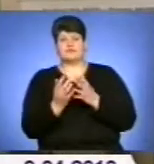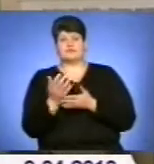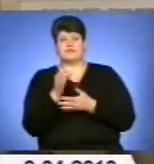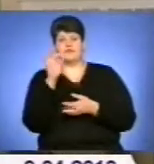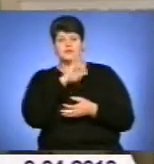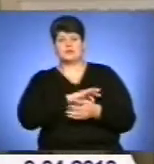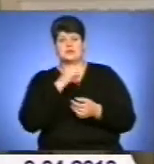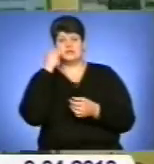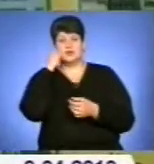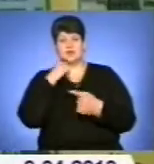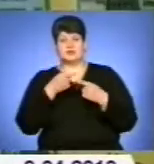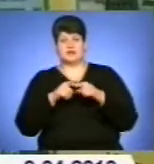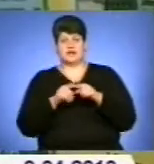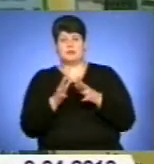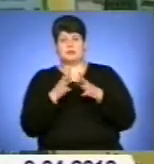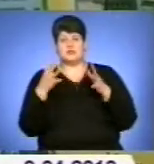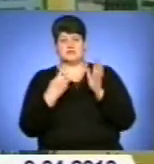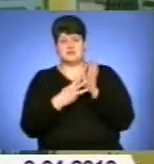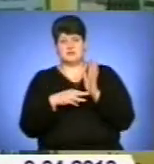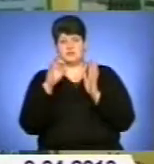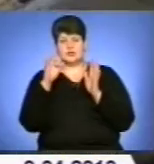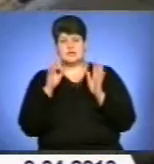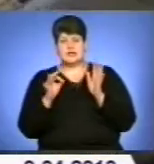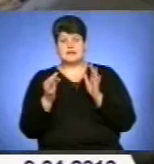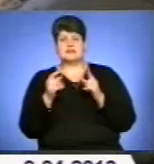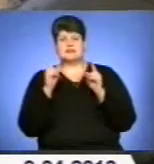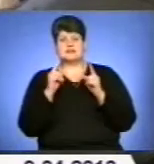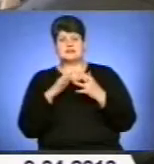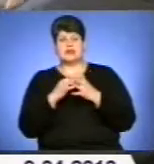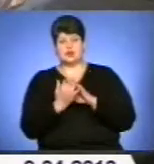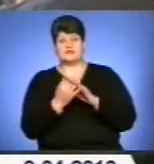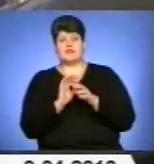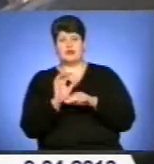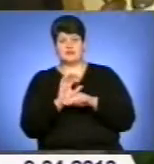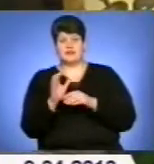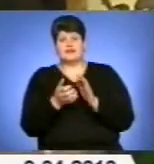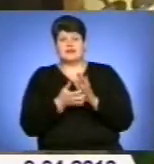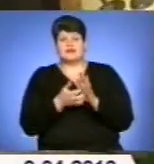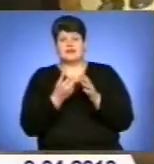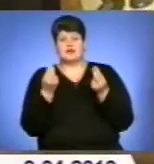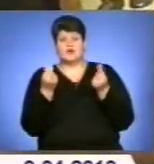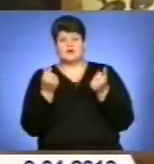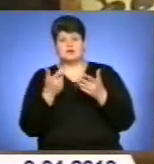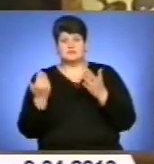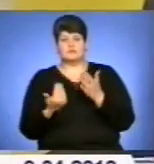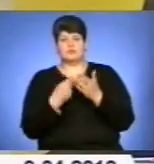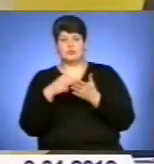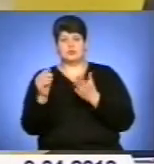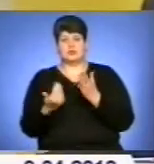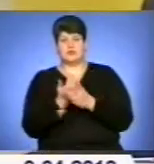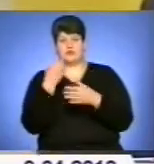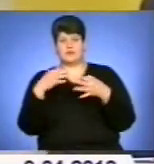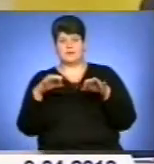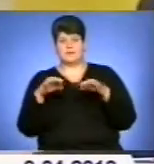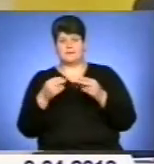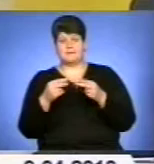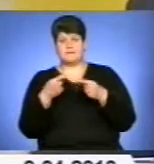Її в українському АПК більше 80%. Іноді у сільгоспвиробників просто бракує коштів, щоб оновити сільгоспмашини. Нужно